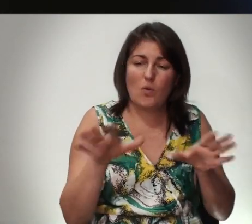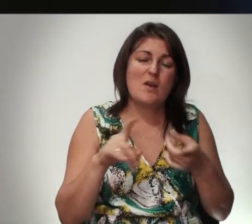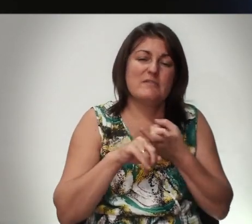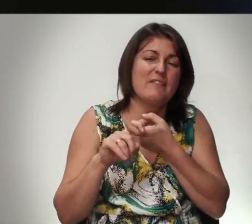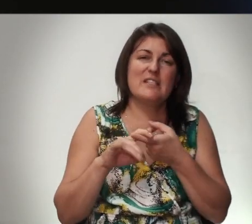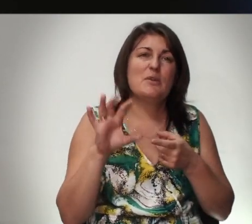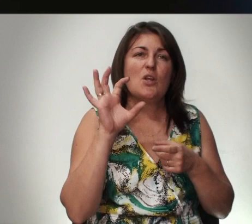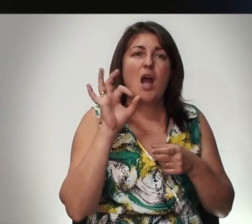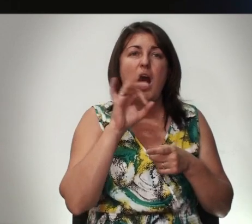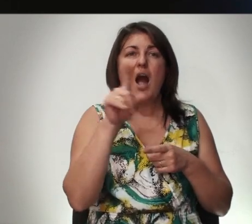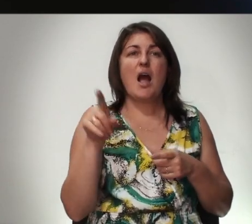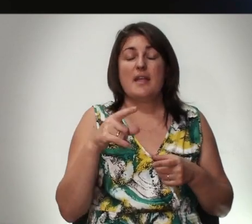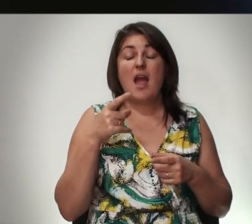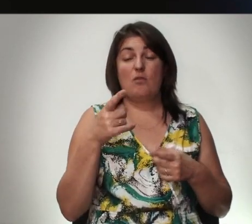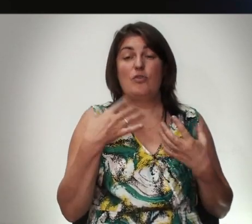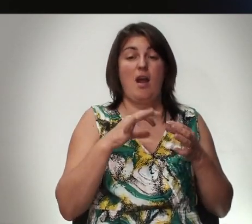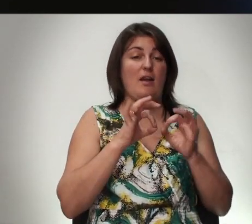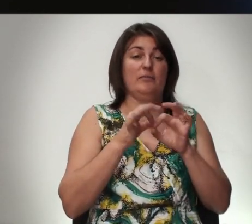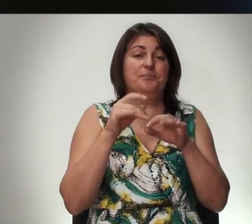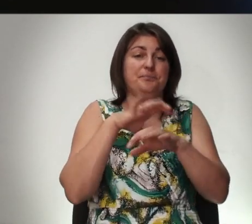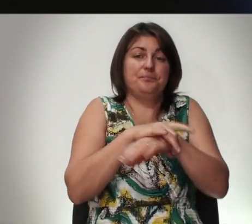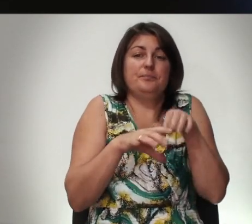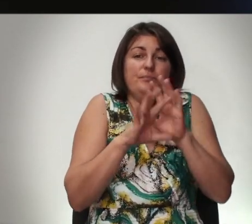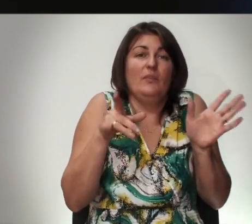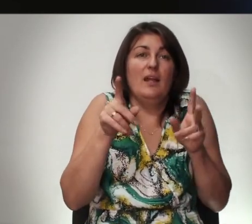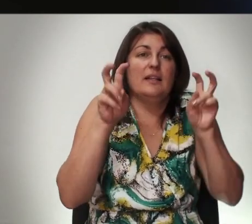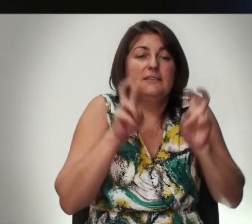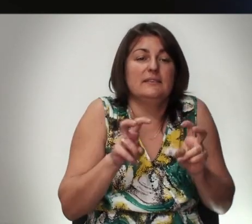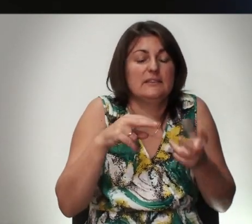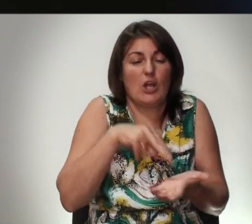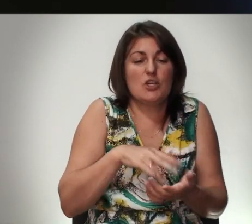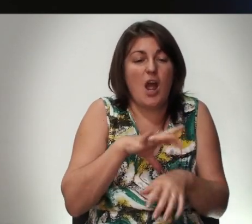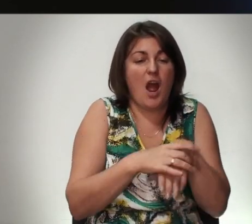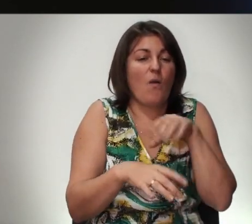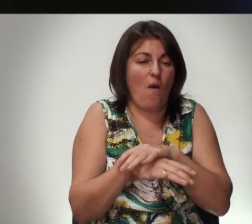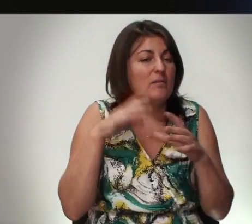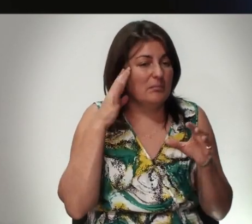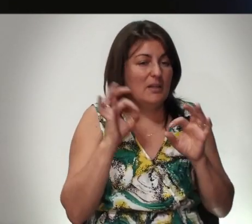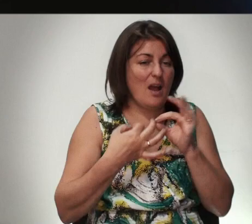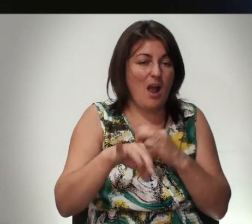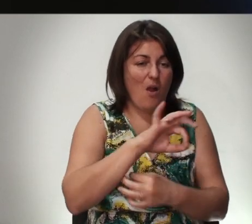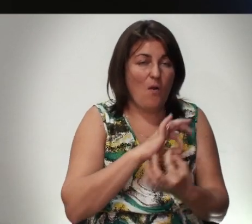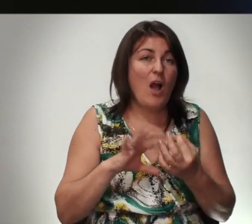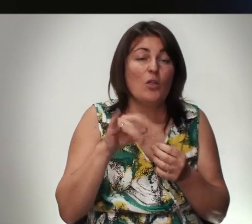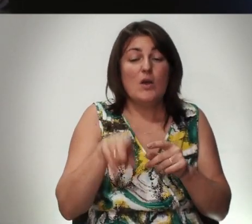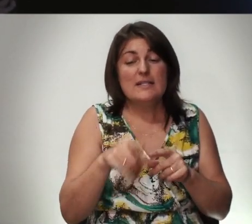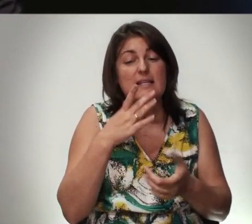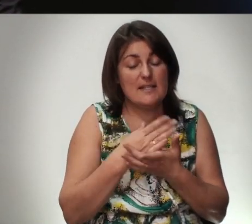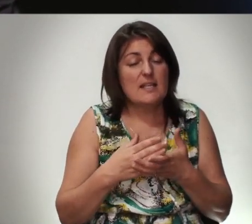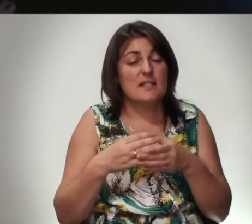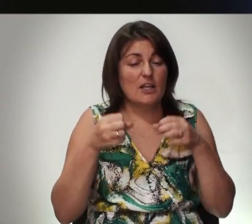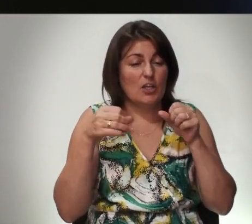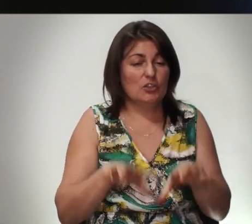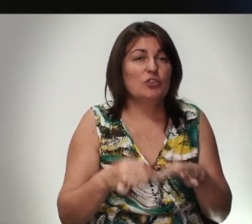Зависимости Они оковали тебя И ты стоишь Окованный Но здесь есть Разрешение